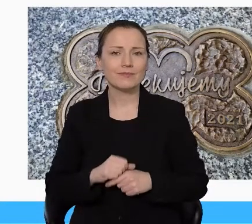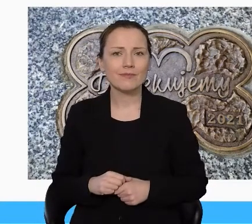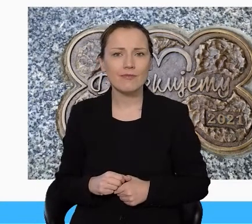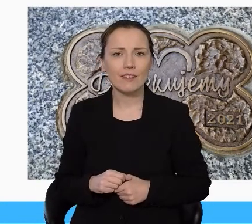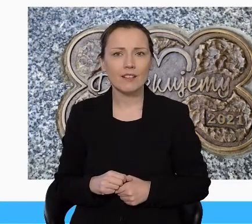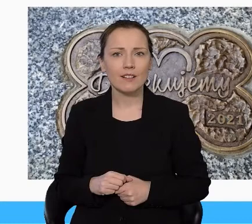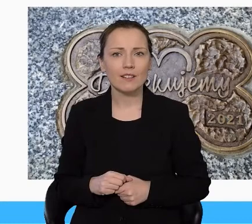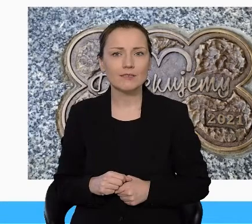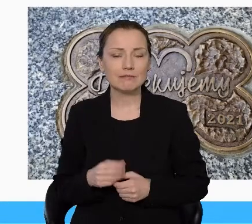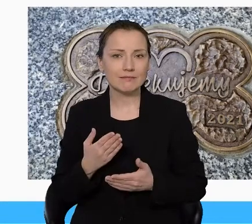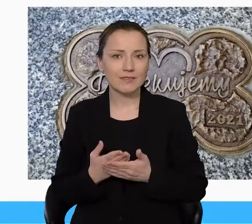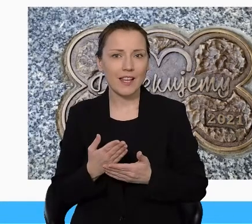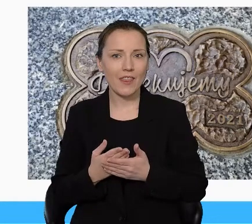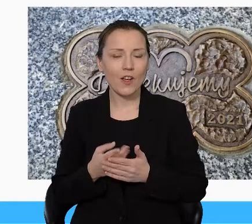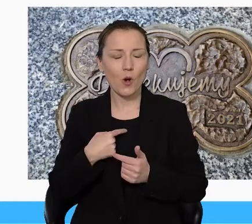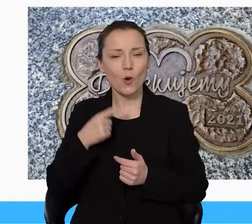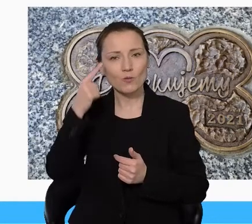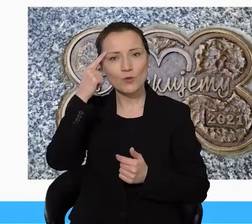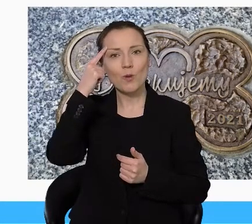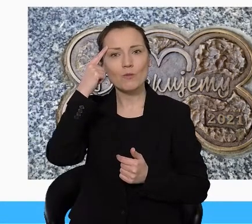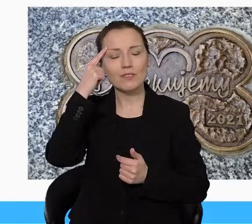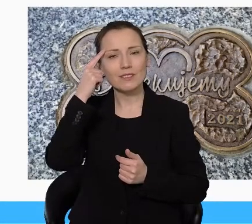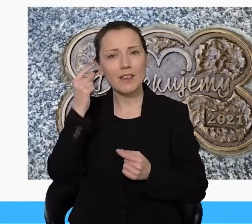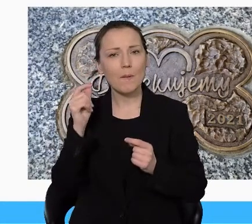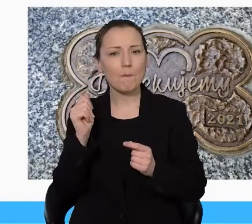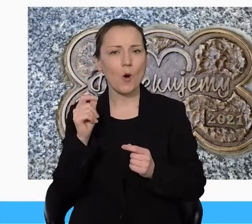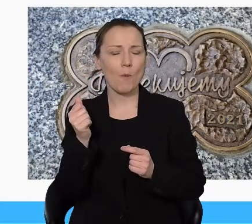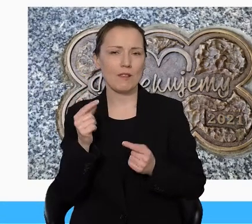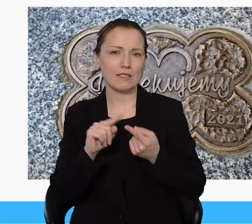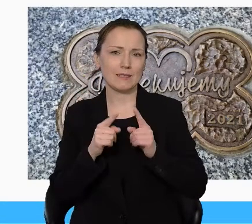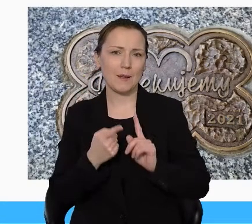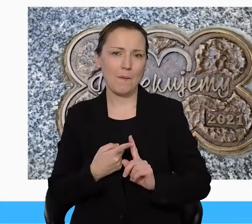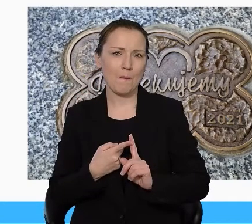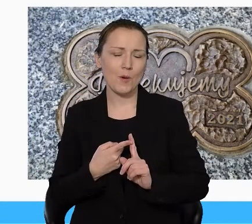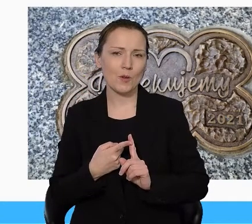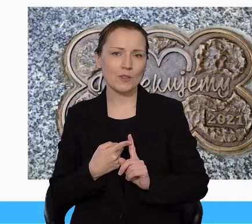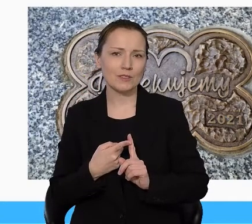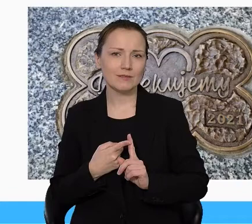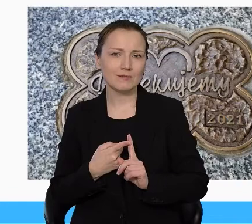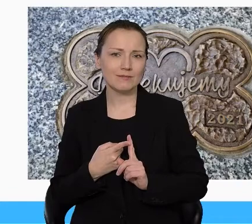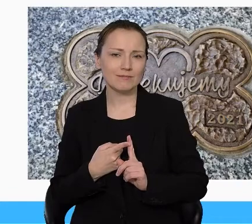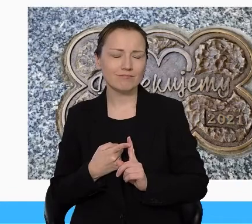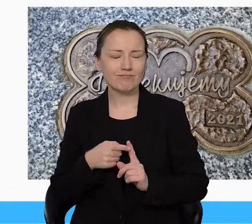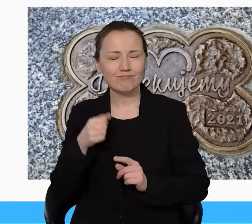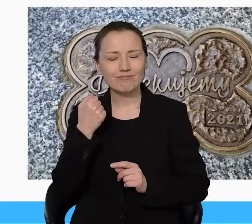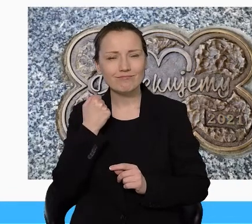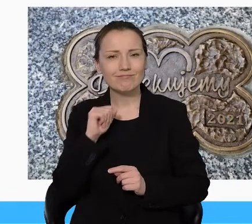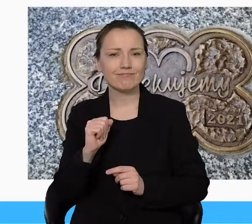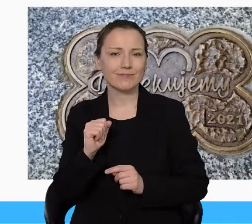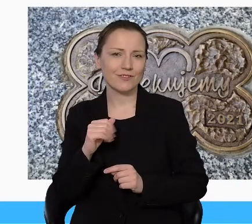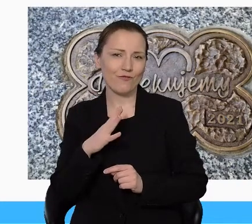Stąd przypomnienie tego momentu naprawdę symbolicznego, ale chyba symbolu najbardziej wartościowego,